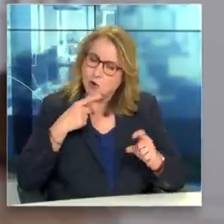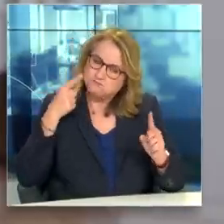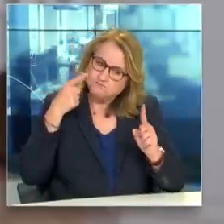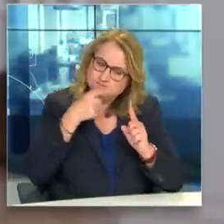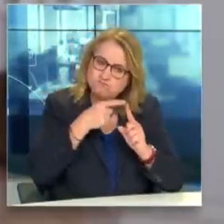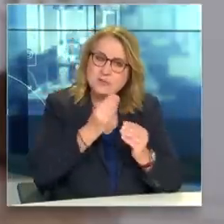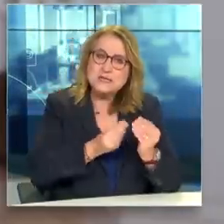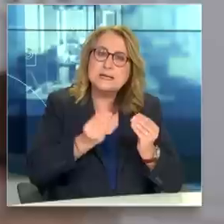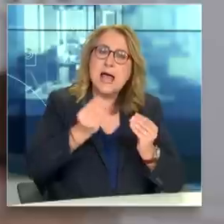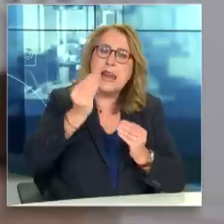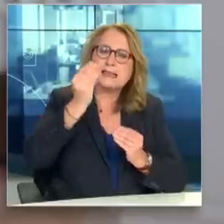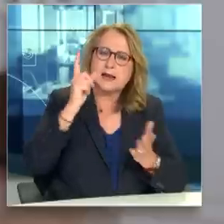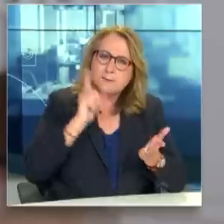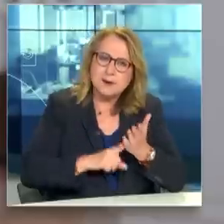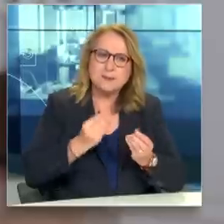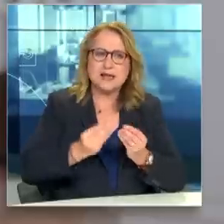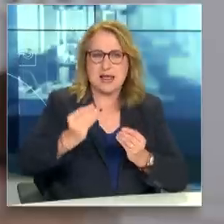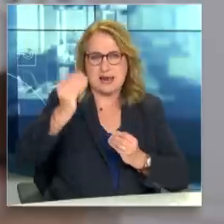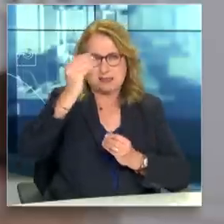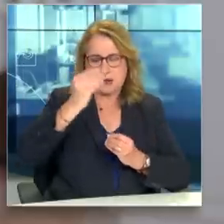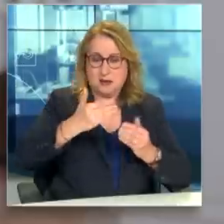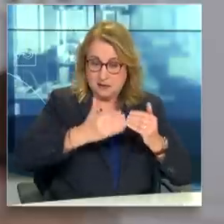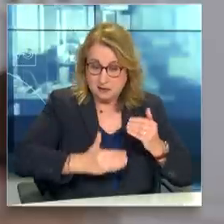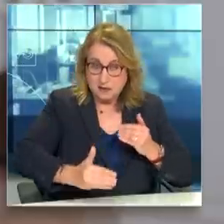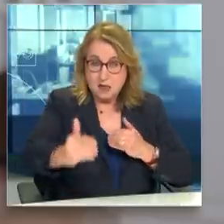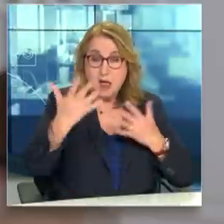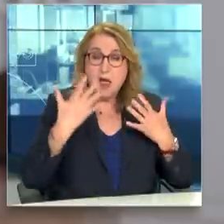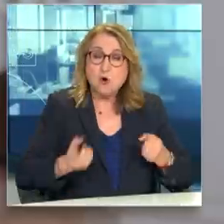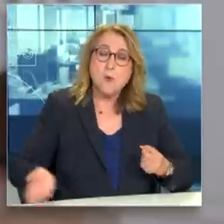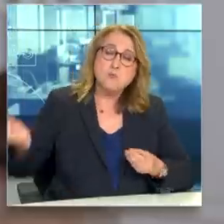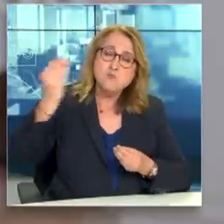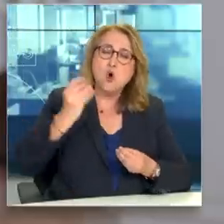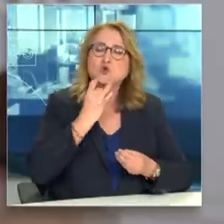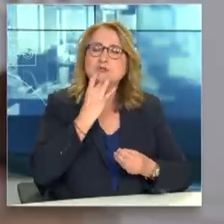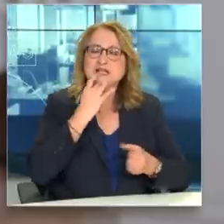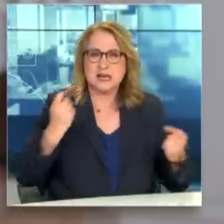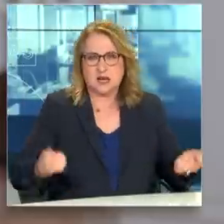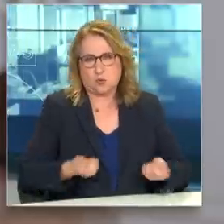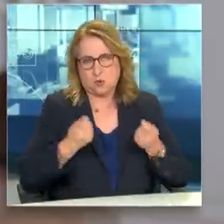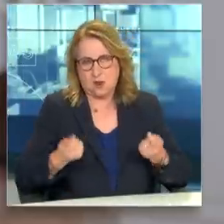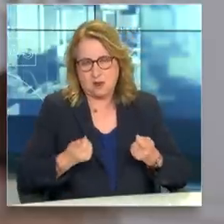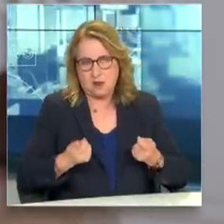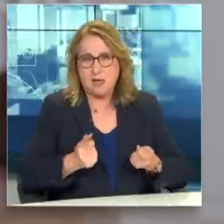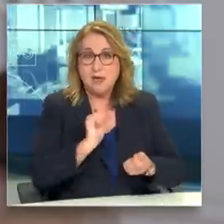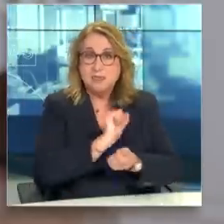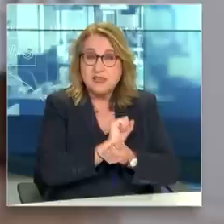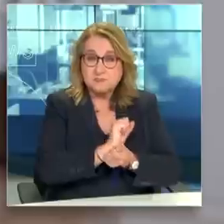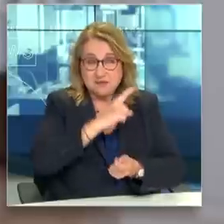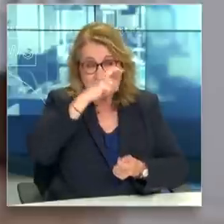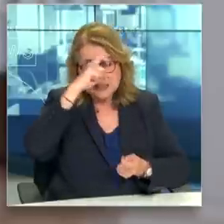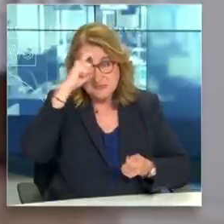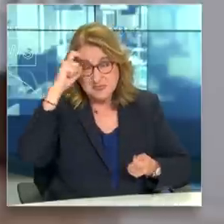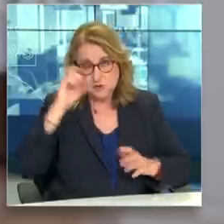Αλλά σχέδιο και σκληρή δουλειά. Με συγκεκριμένες δεσμεύσεις. Οι οποίες το 2023 είναι πια χειροπιαστή